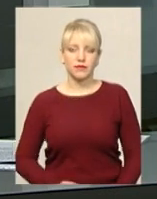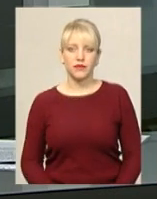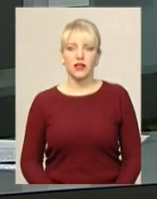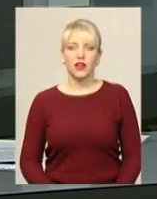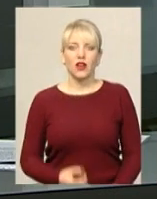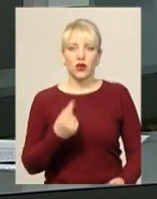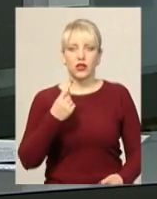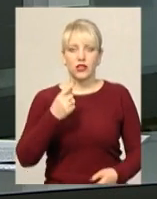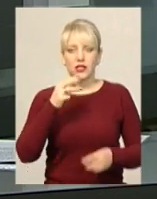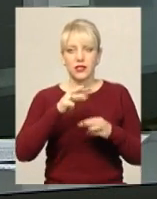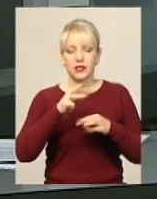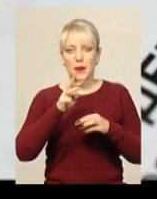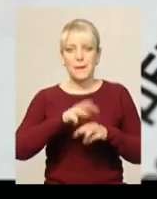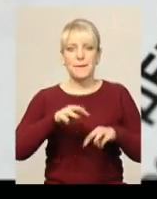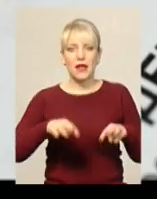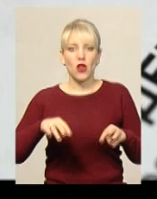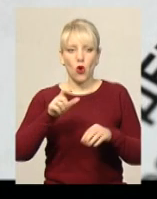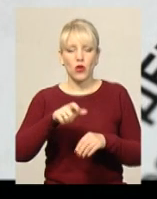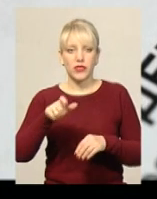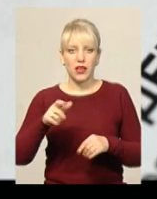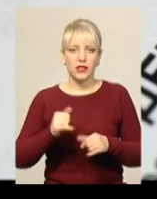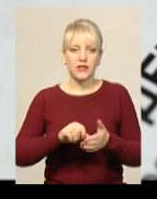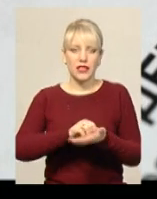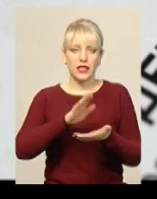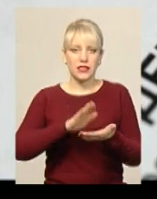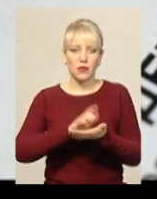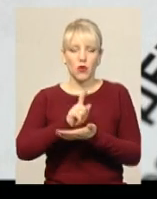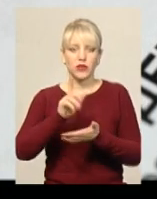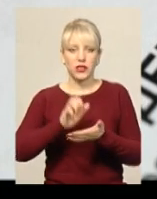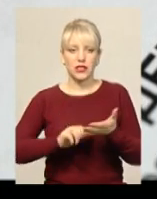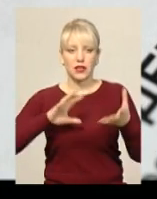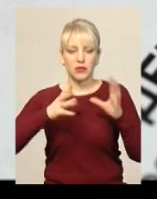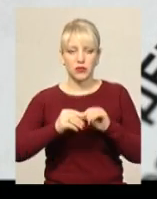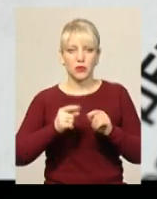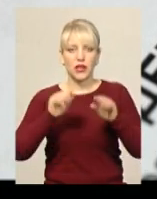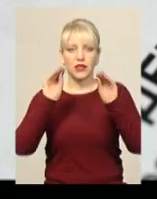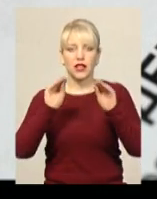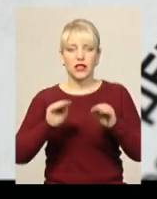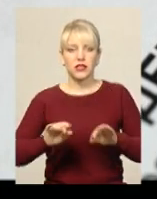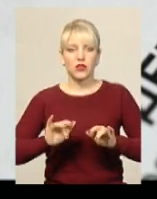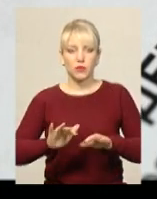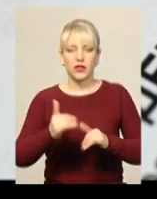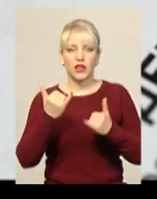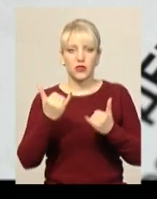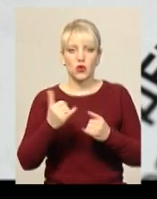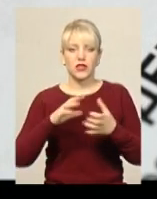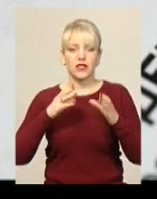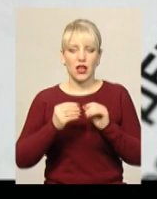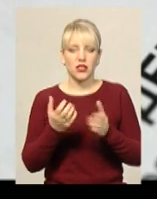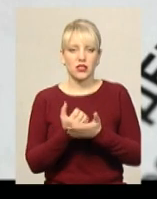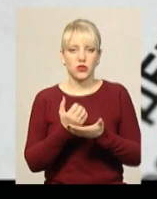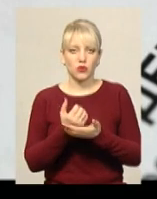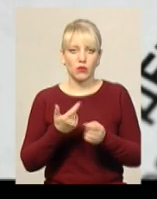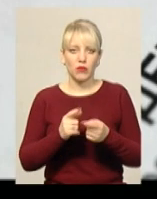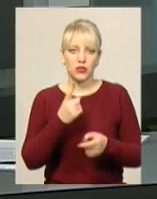11 мільйонерів зареєстрували податки в цінах в Хмельниччині за підсумками деклараційної кампанії на сьогодні. Загальна сума їхніх доходів